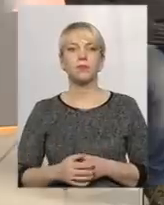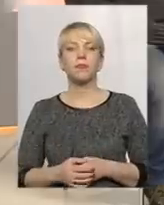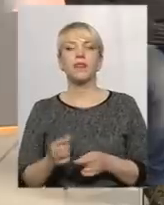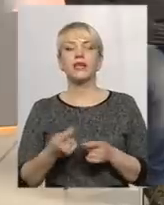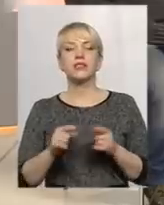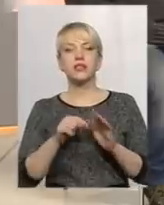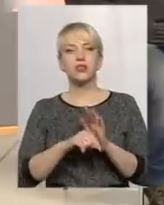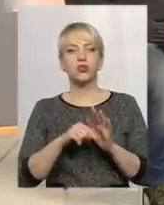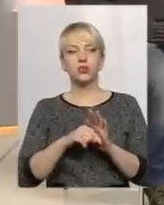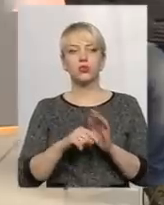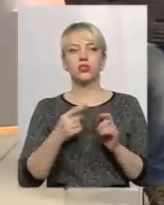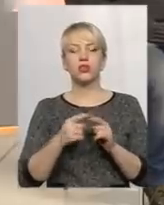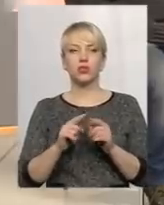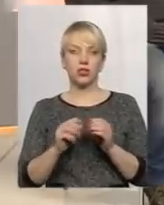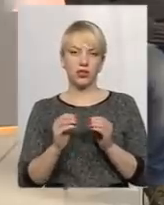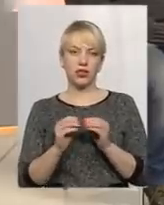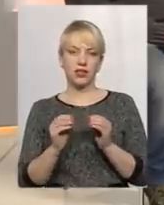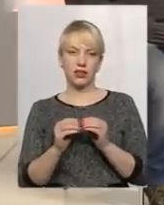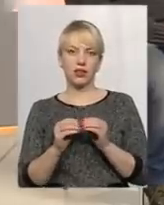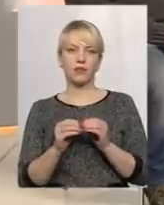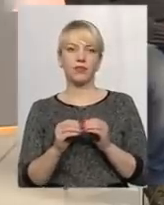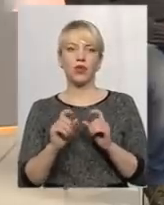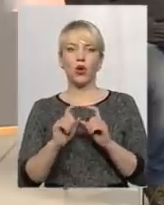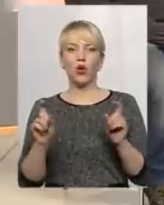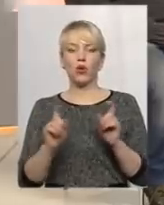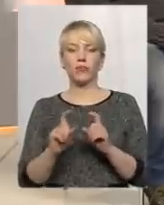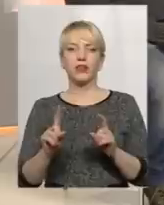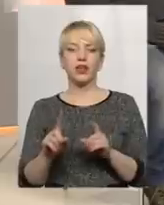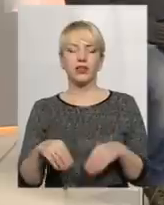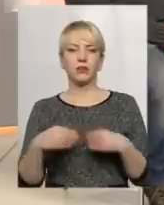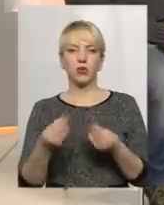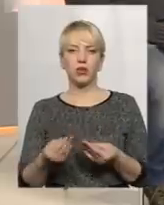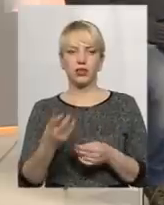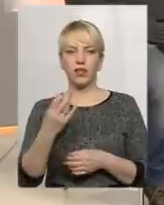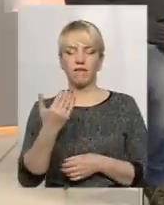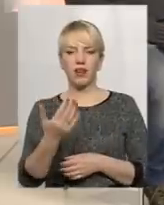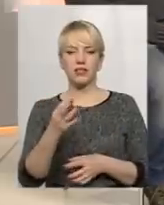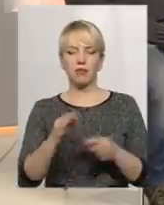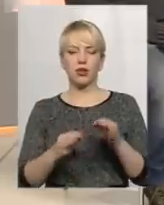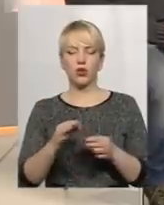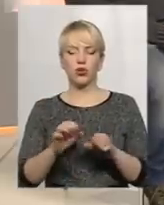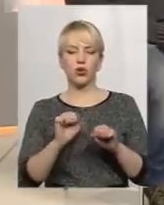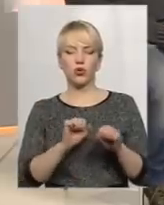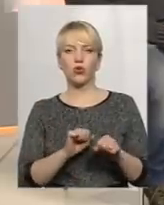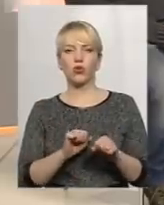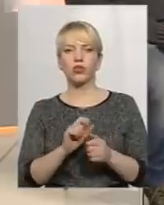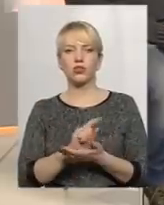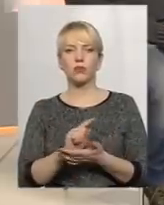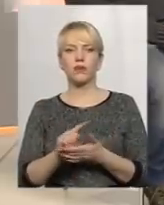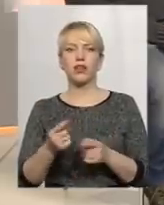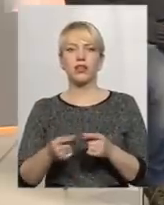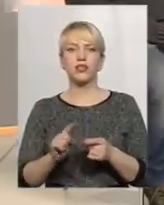стосується отих 10 об'єктів, на яких покладені на вас природоохоронні зобов'язані, чи все-таки отих